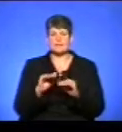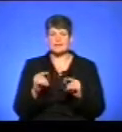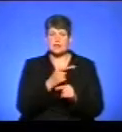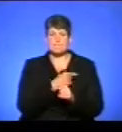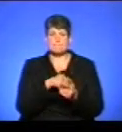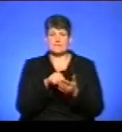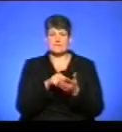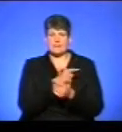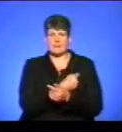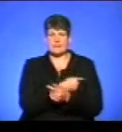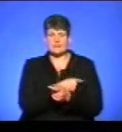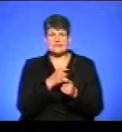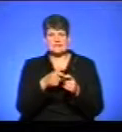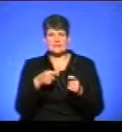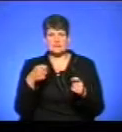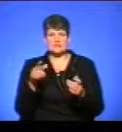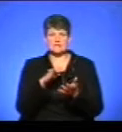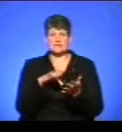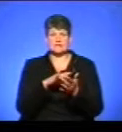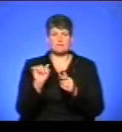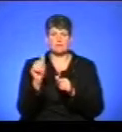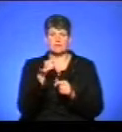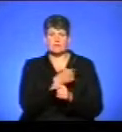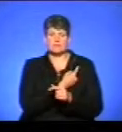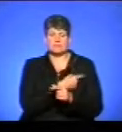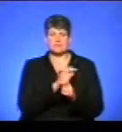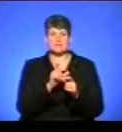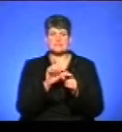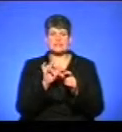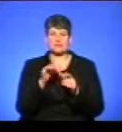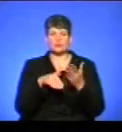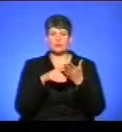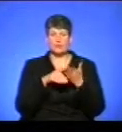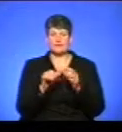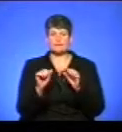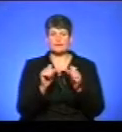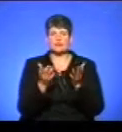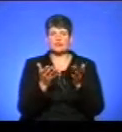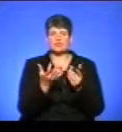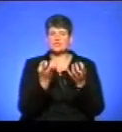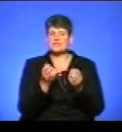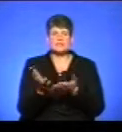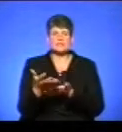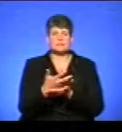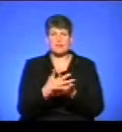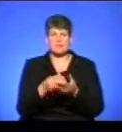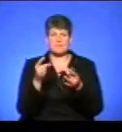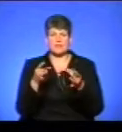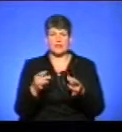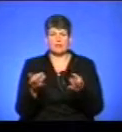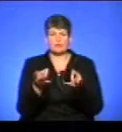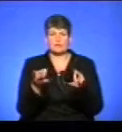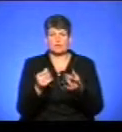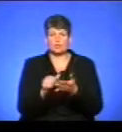лікарня. Затримка за центром первинної медико-санітарної допомоги, керівники якого ще не зібрали пакету необхідних